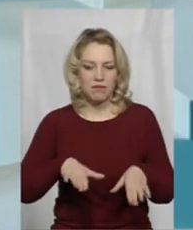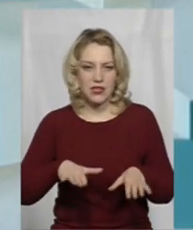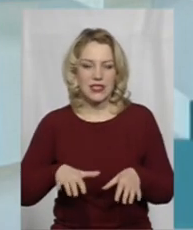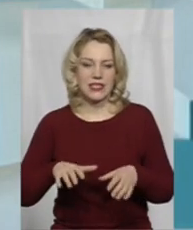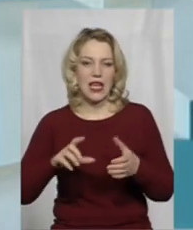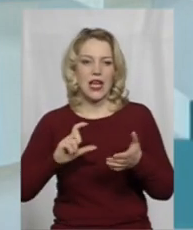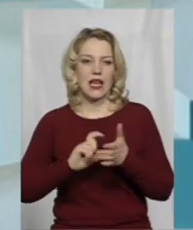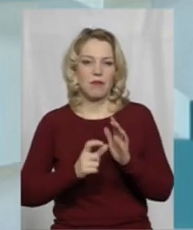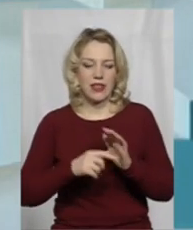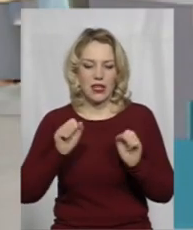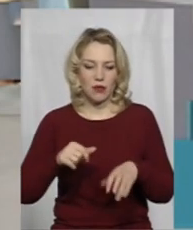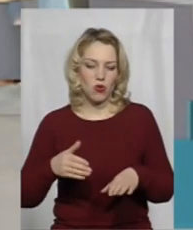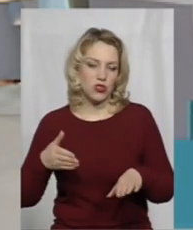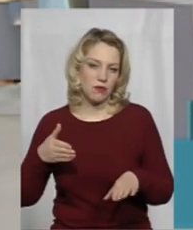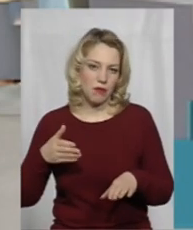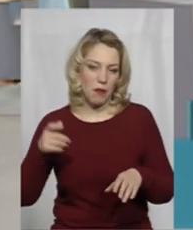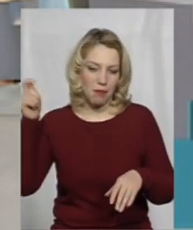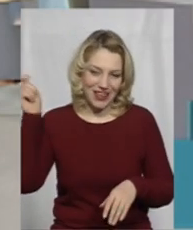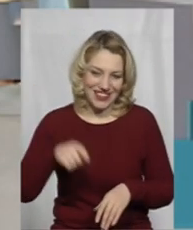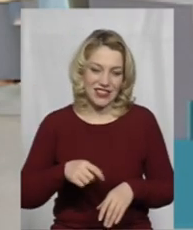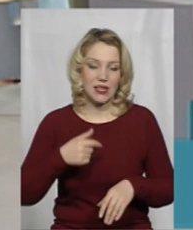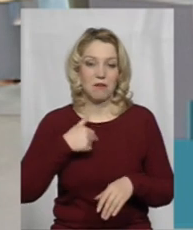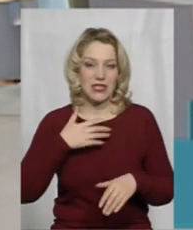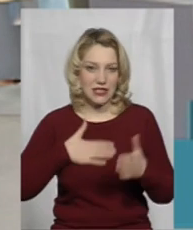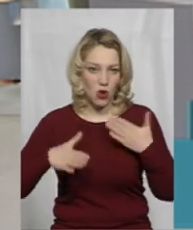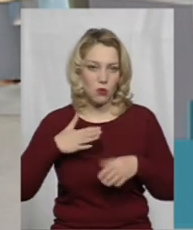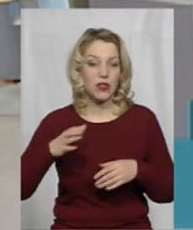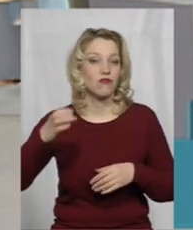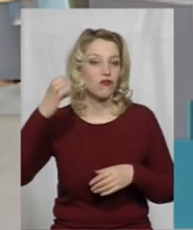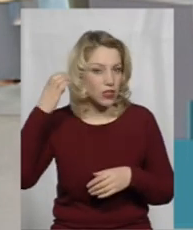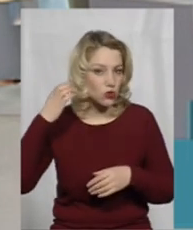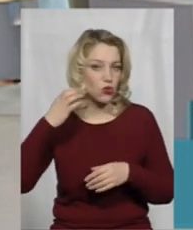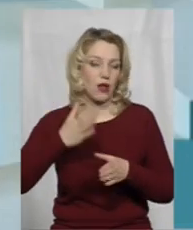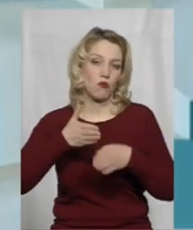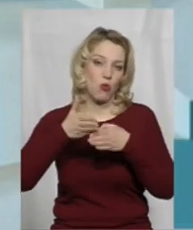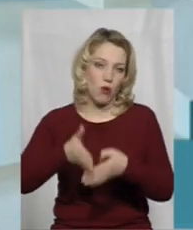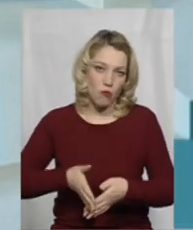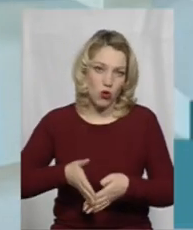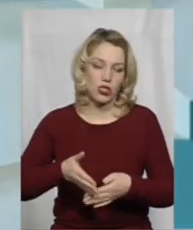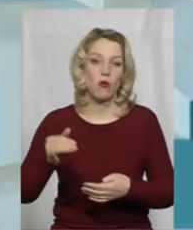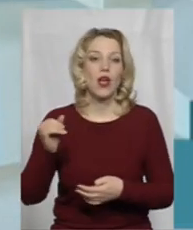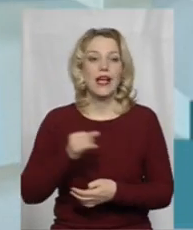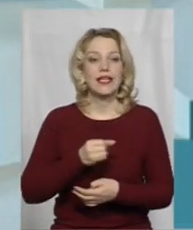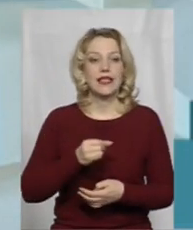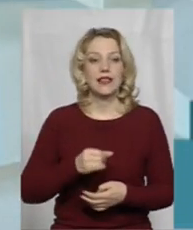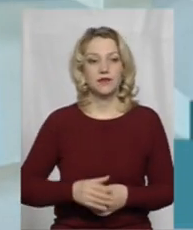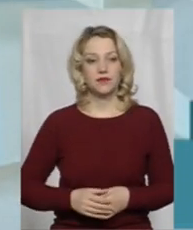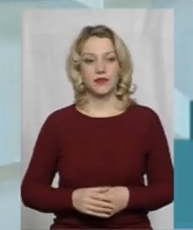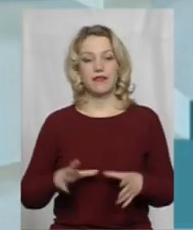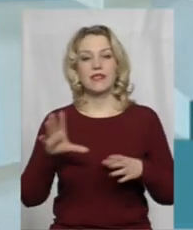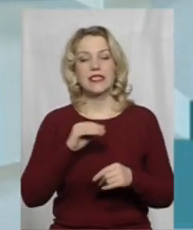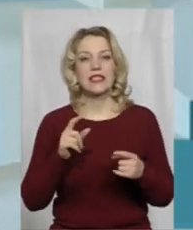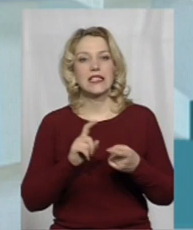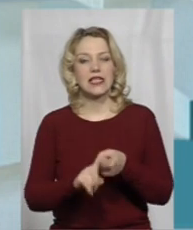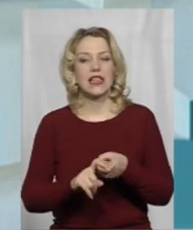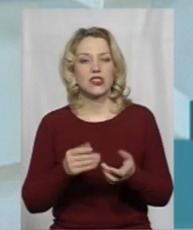кабінет. Можна приїхати, ми залюбки вислухали, вислухаєм, допоможемо. І все